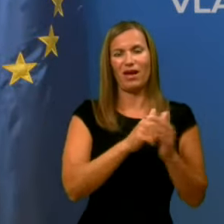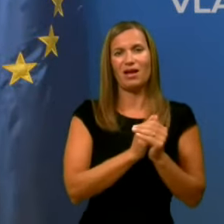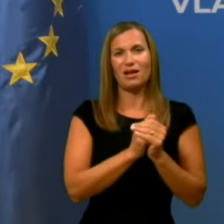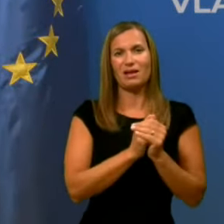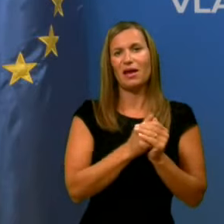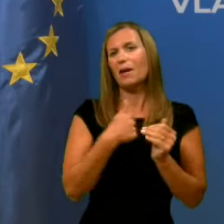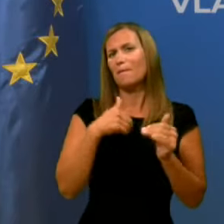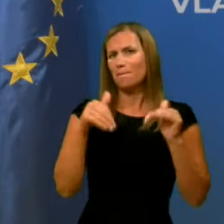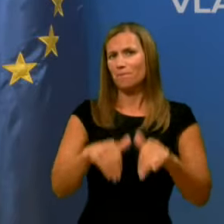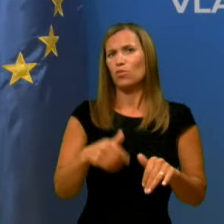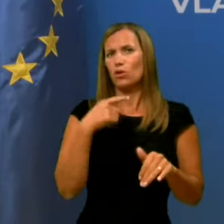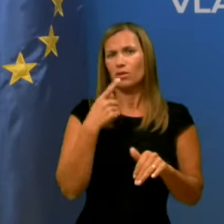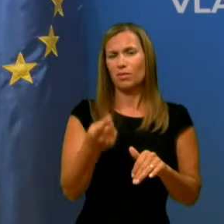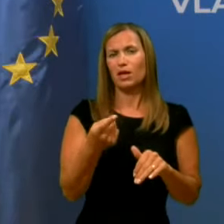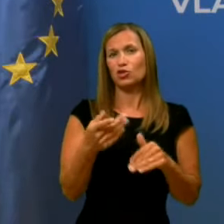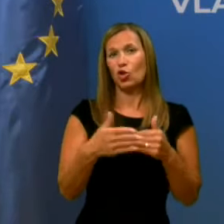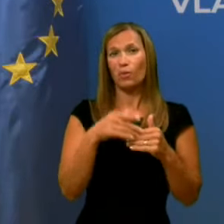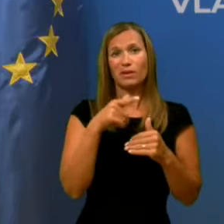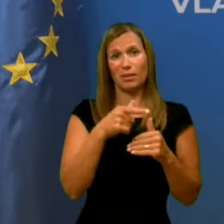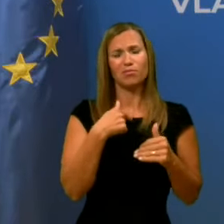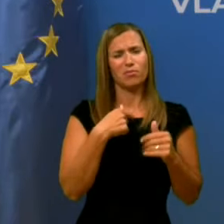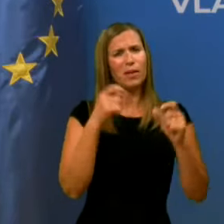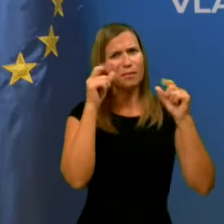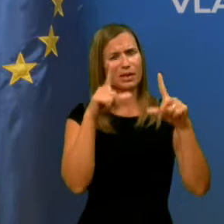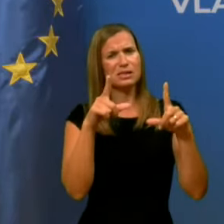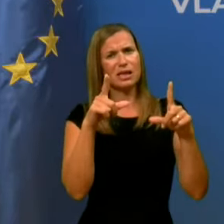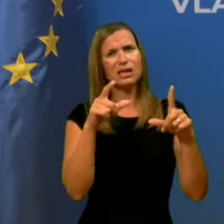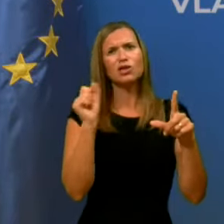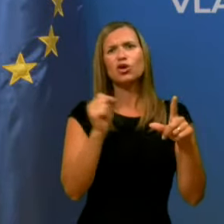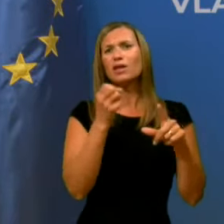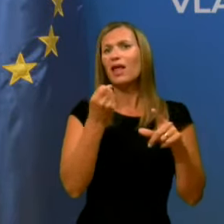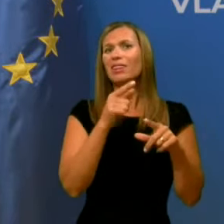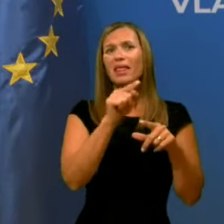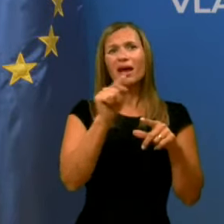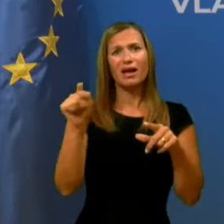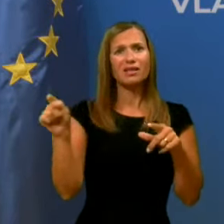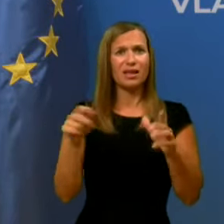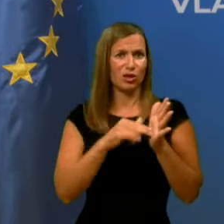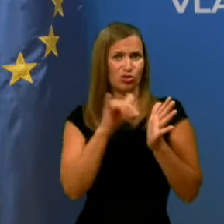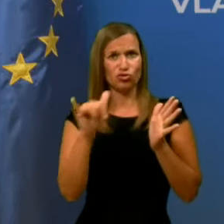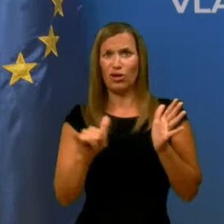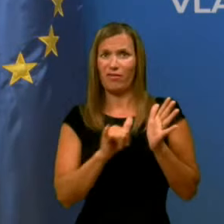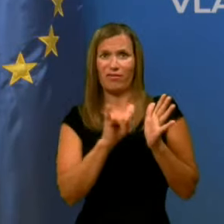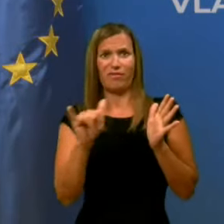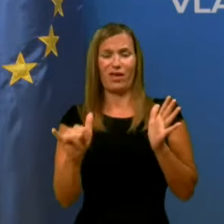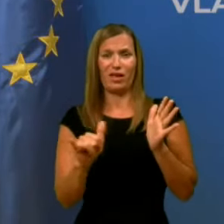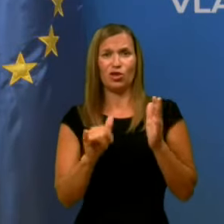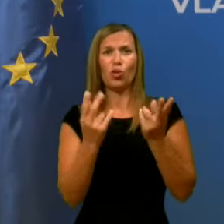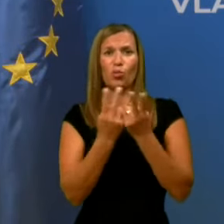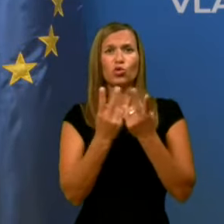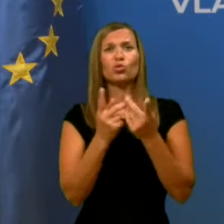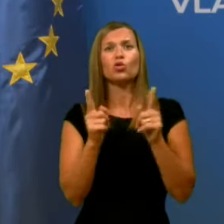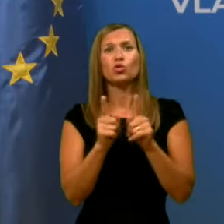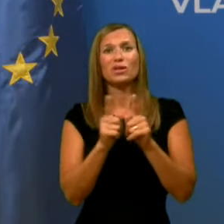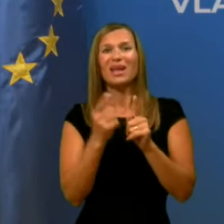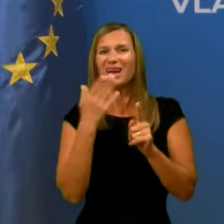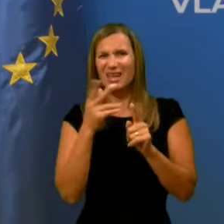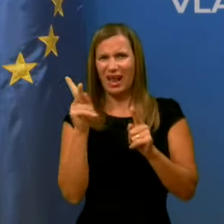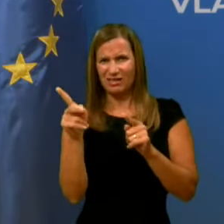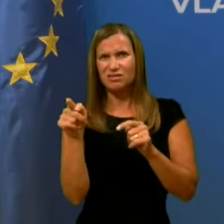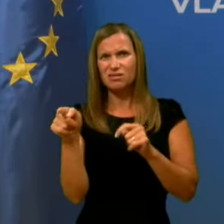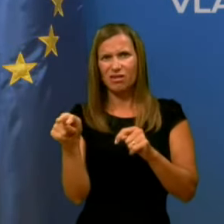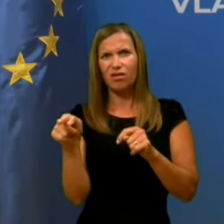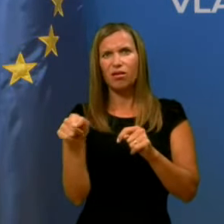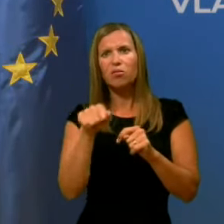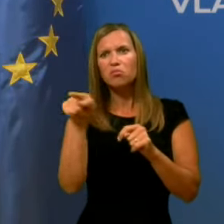Moram reči, da me ob tem preseniča dejstvo, da se nekateri še vedno in mislim, da je primer tudi hrastnik obnašajo,